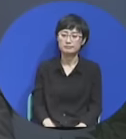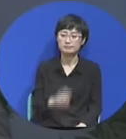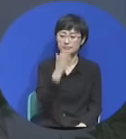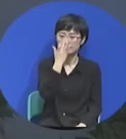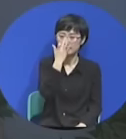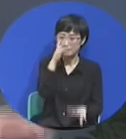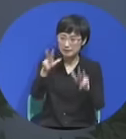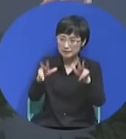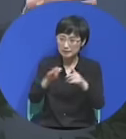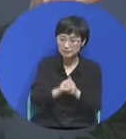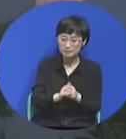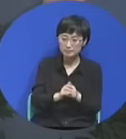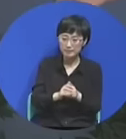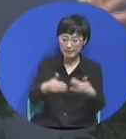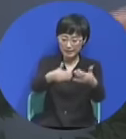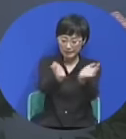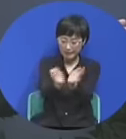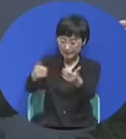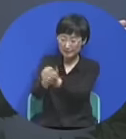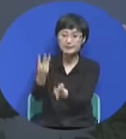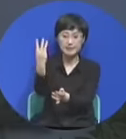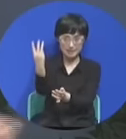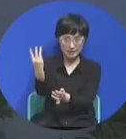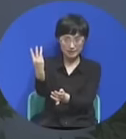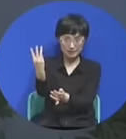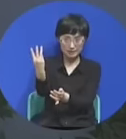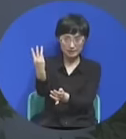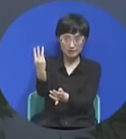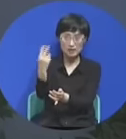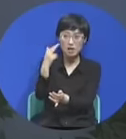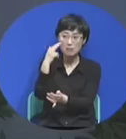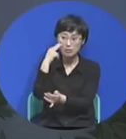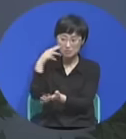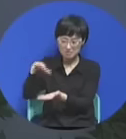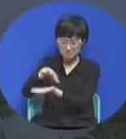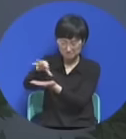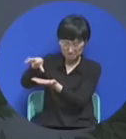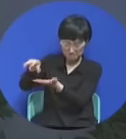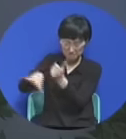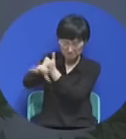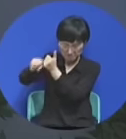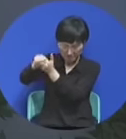삼 단체가 지금 미국 유럽을 완전히 장악 하고 있는데 어떻게 이렇게 모를 모를 수가